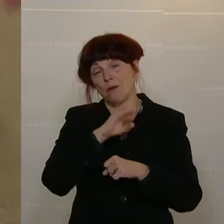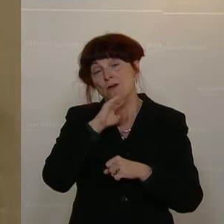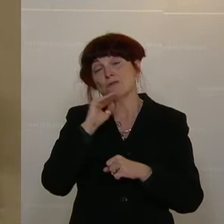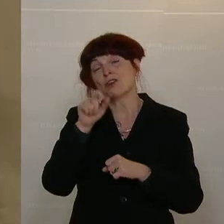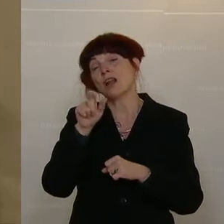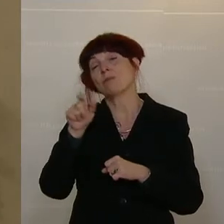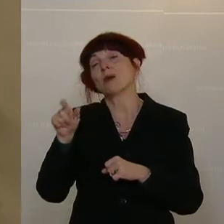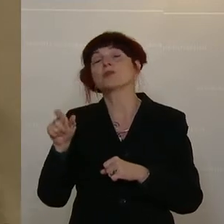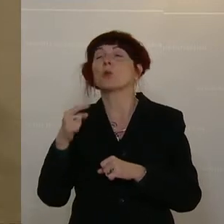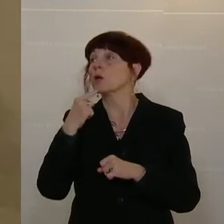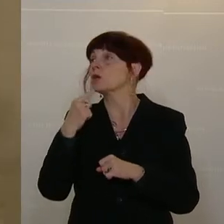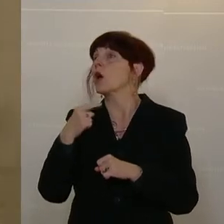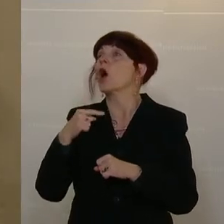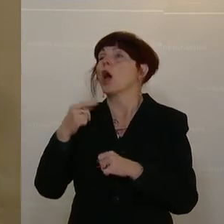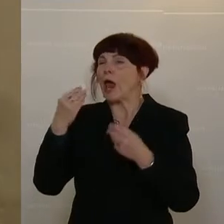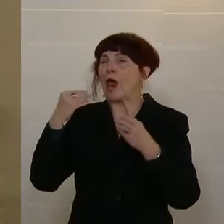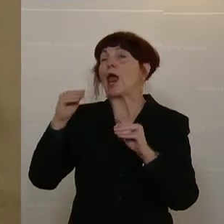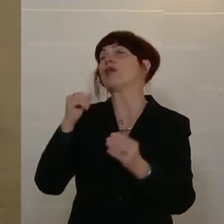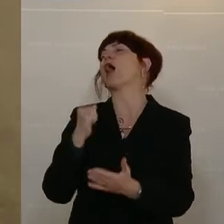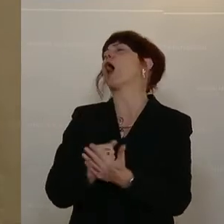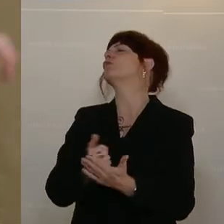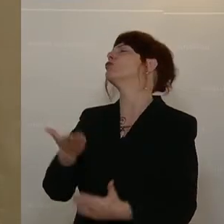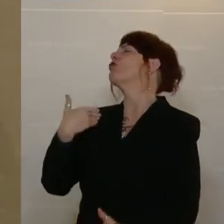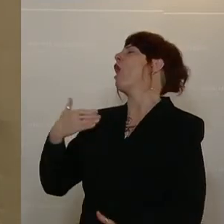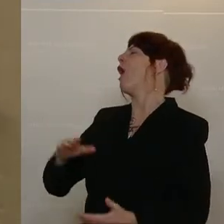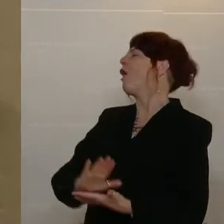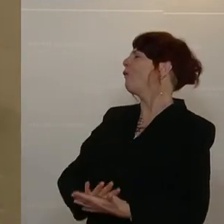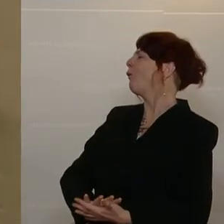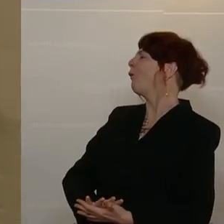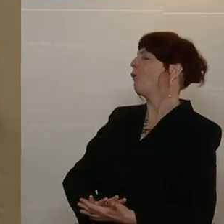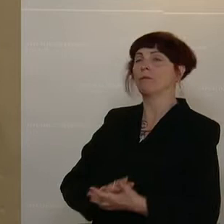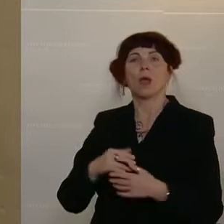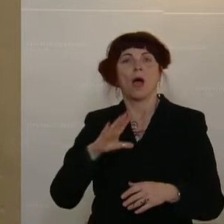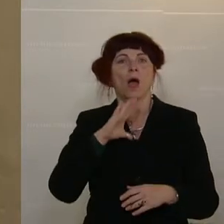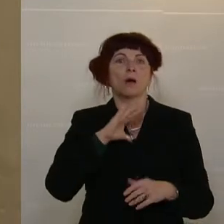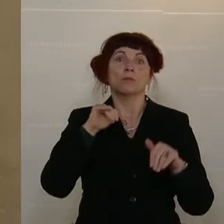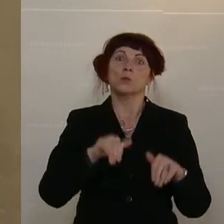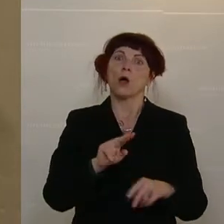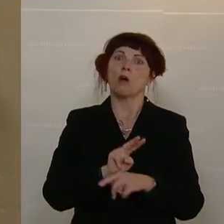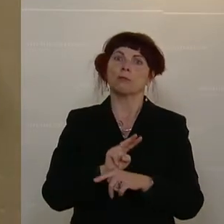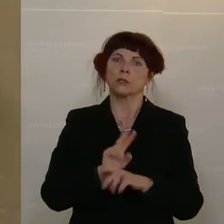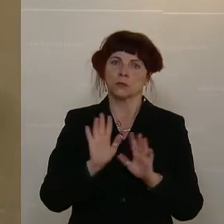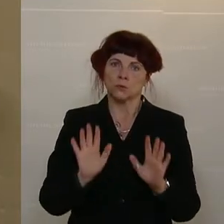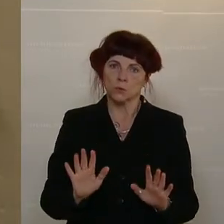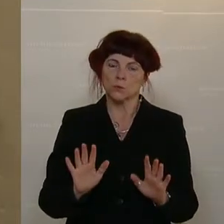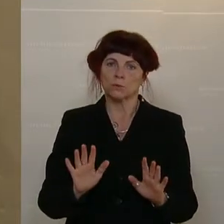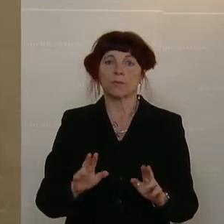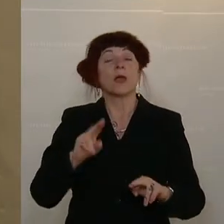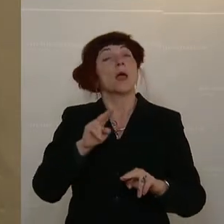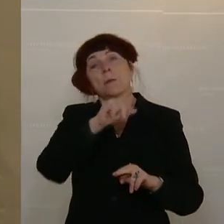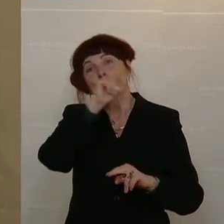die dann immer behaupten, ehrenamtlich unterwegs gewesen zu sein. Da muss man ein bisschen aufpassen. Wenn wir den